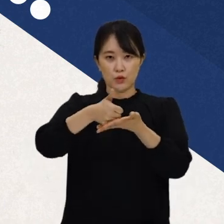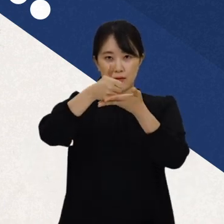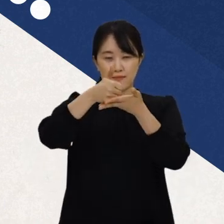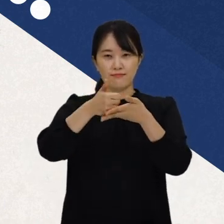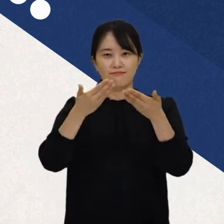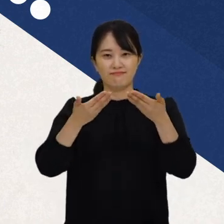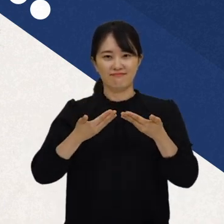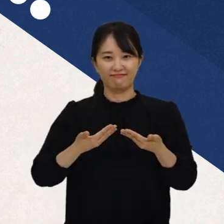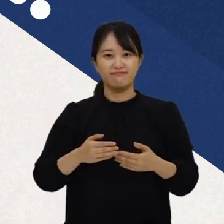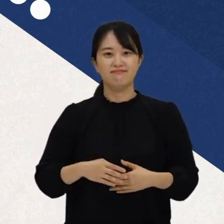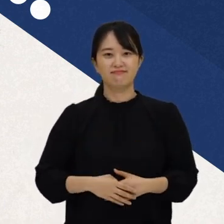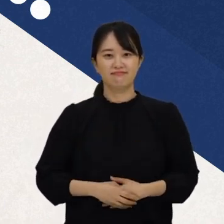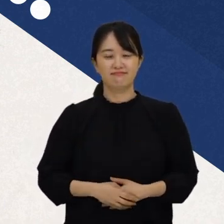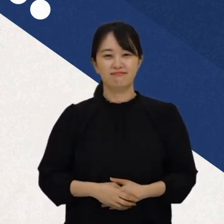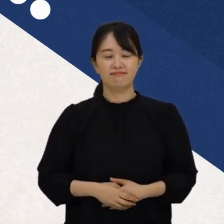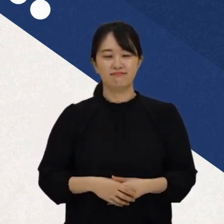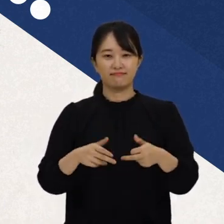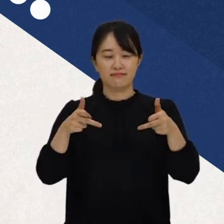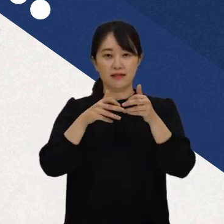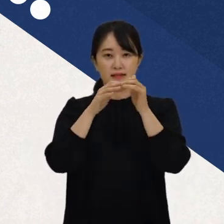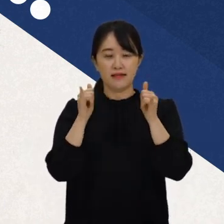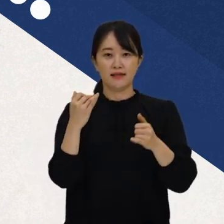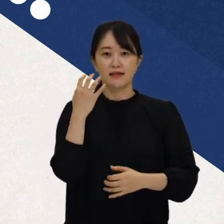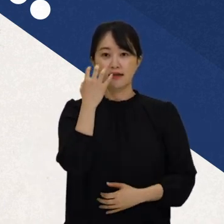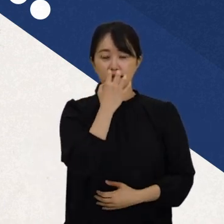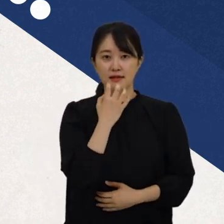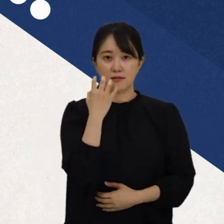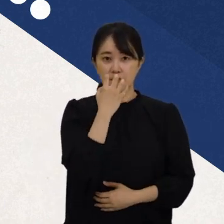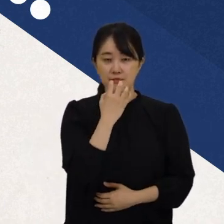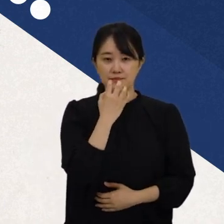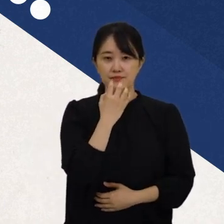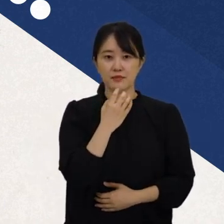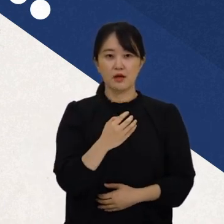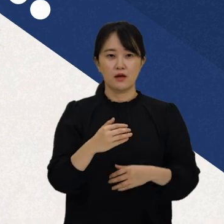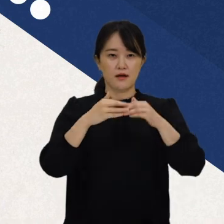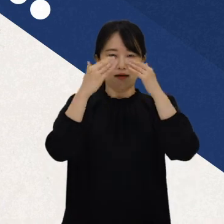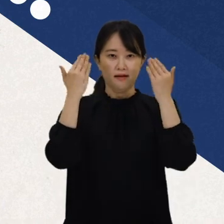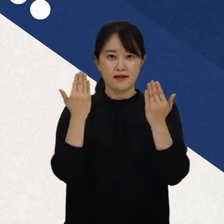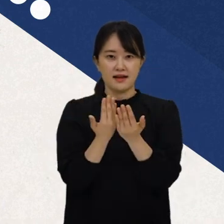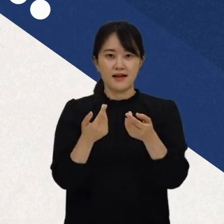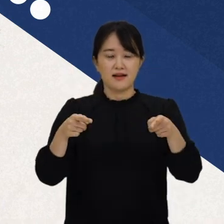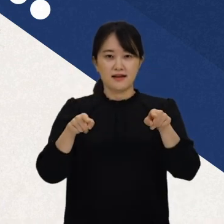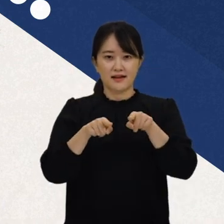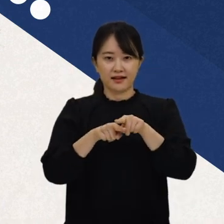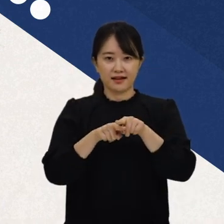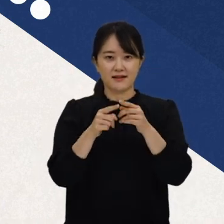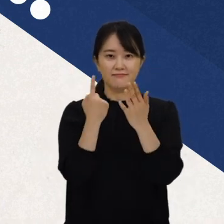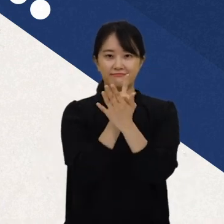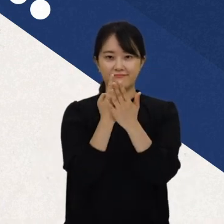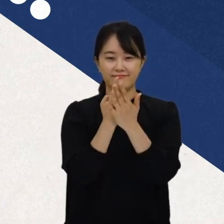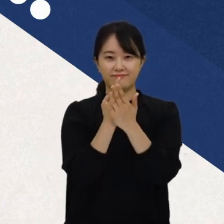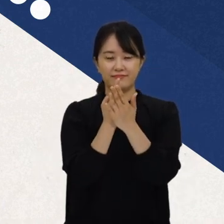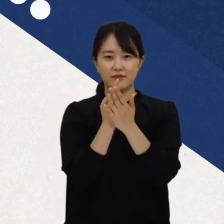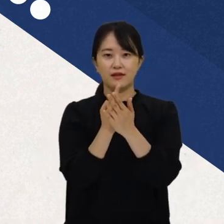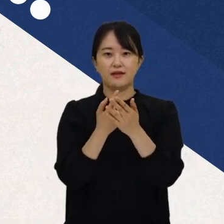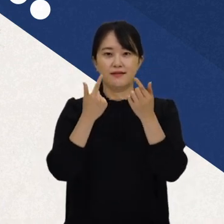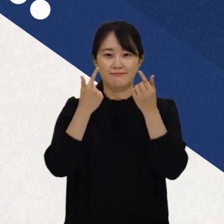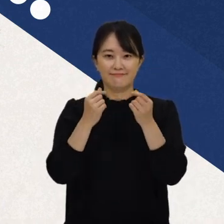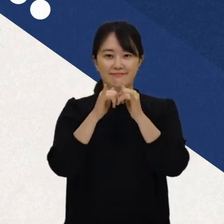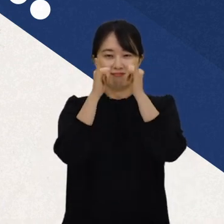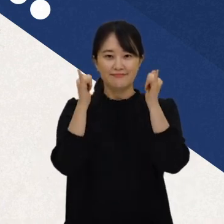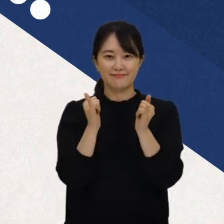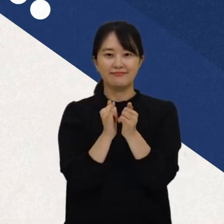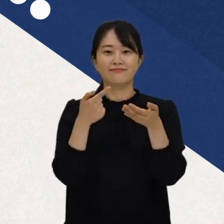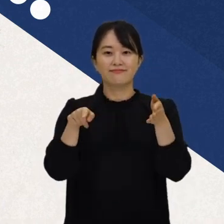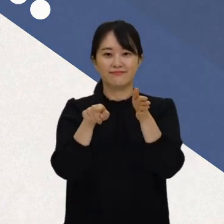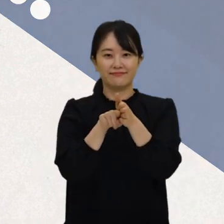있도록 했답니다. 장애인과 비장애인, 우리 모두가 함께 어울려 사는 평등한 사회를 이루기